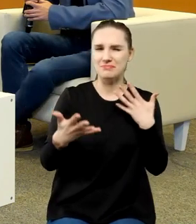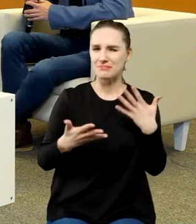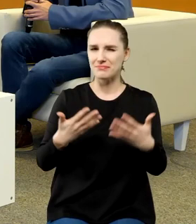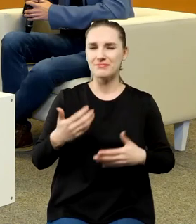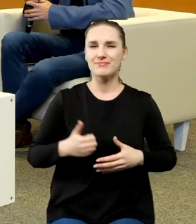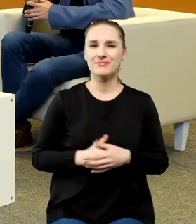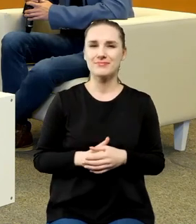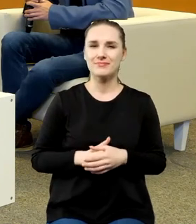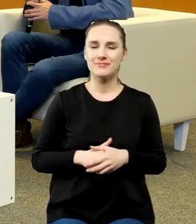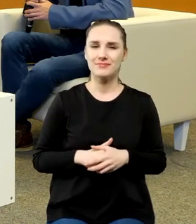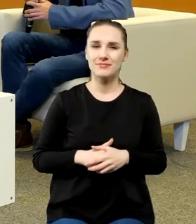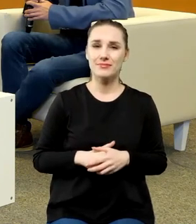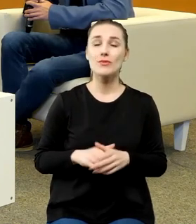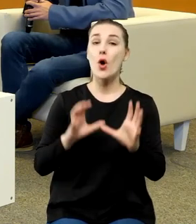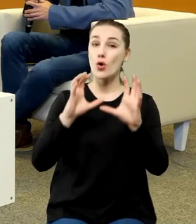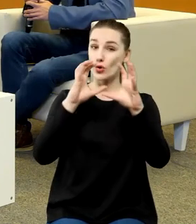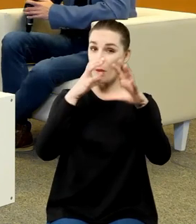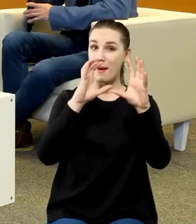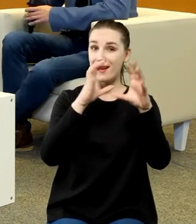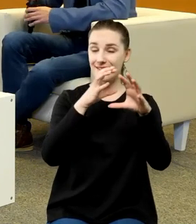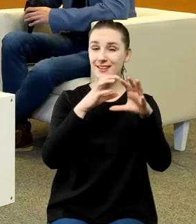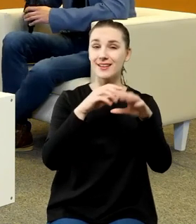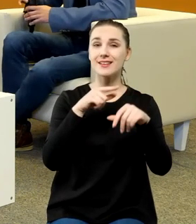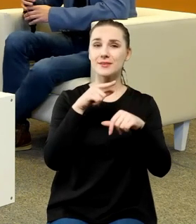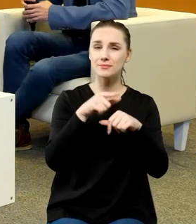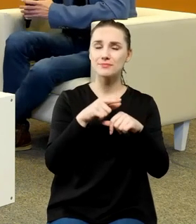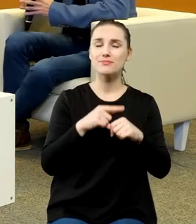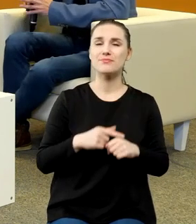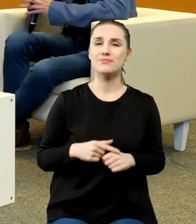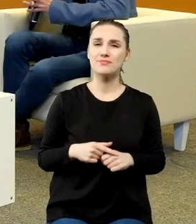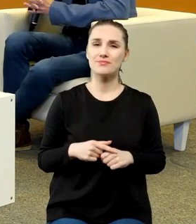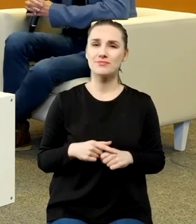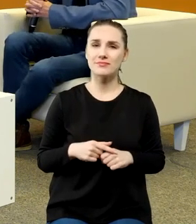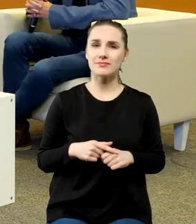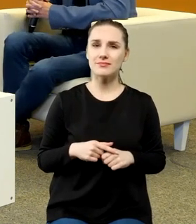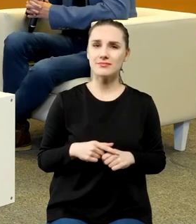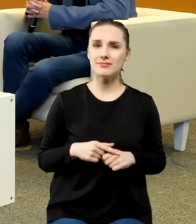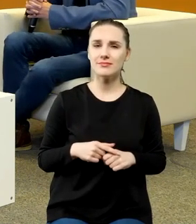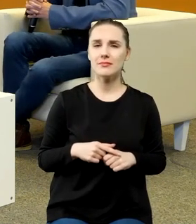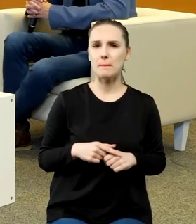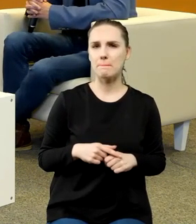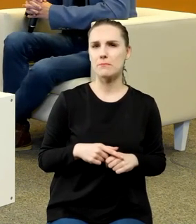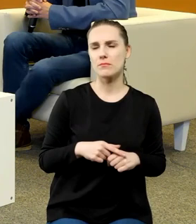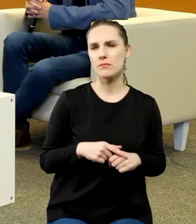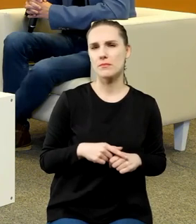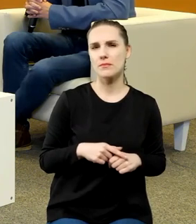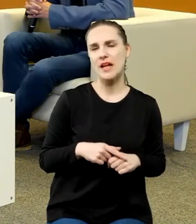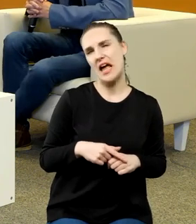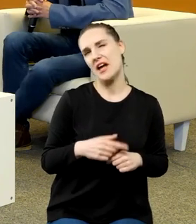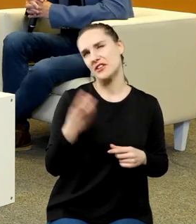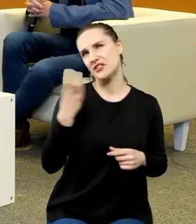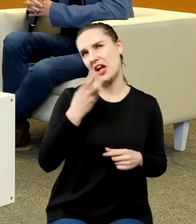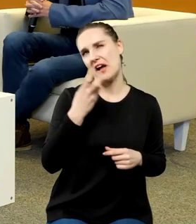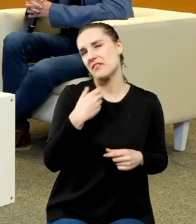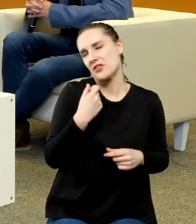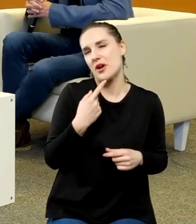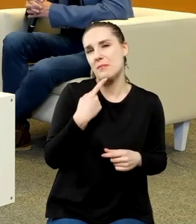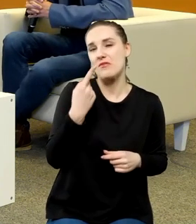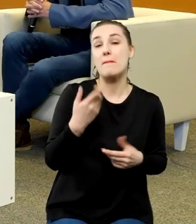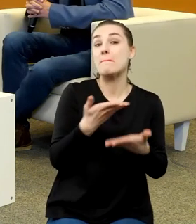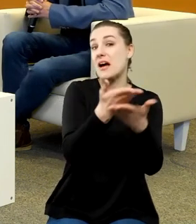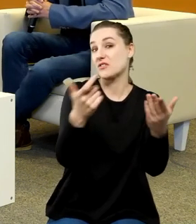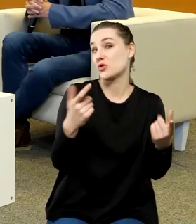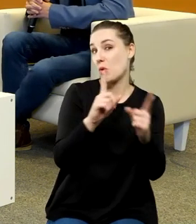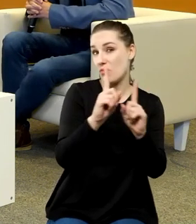jednej strony słusznie, dostojno, bo ja wysuwam taką hipotezę, będę ciekaw Państwa opinii na ten